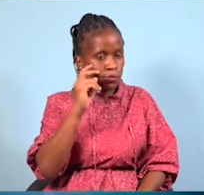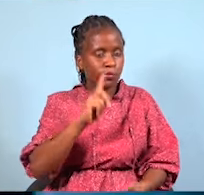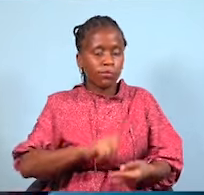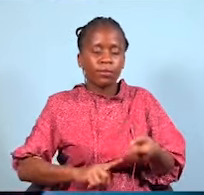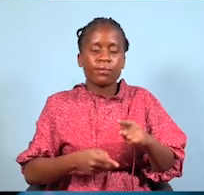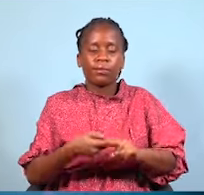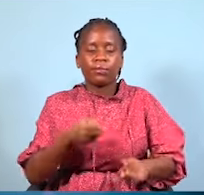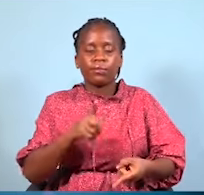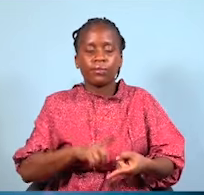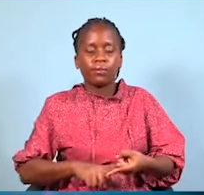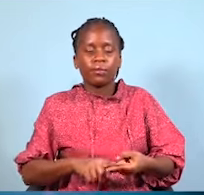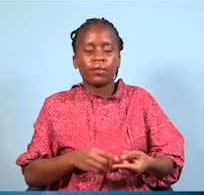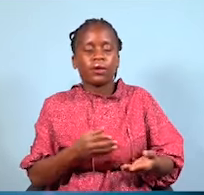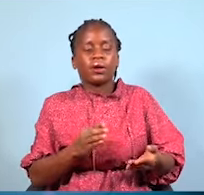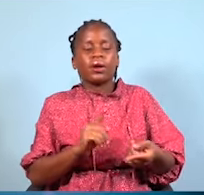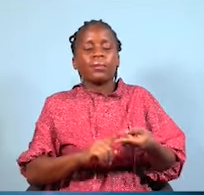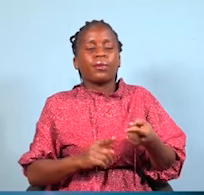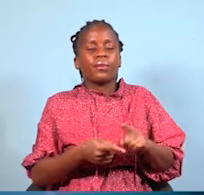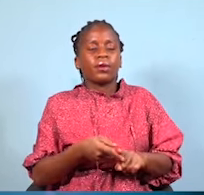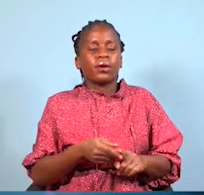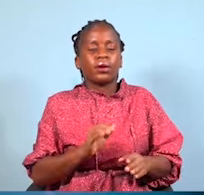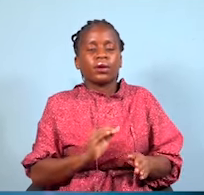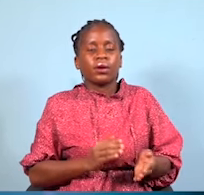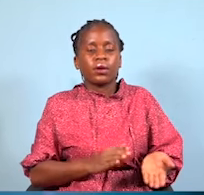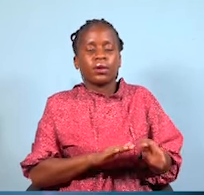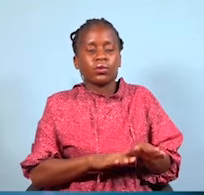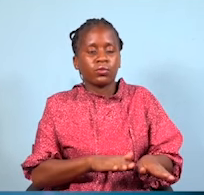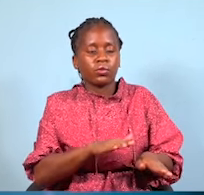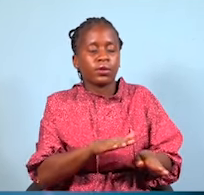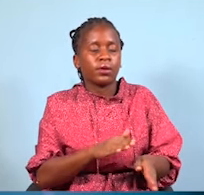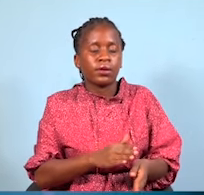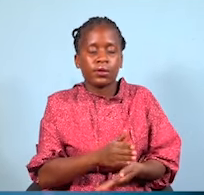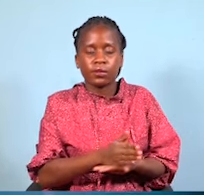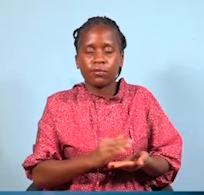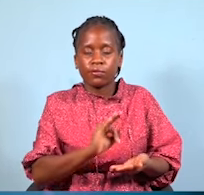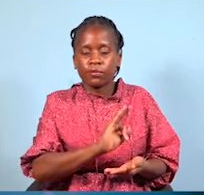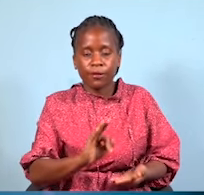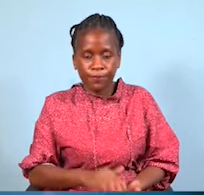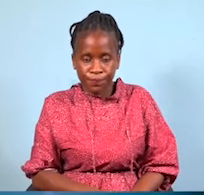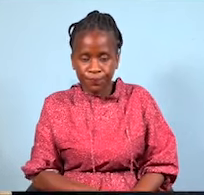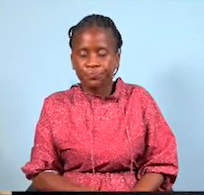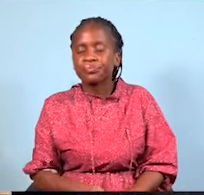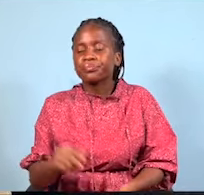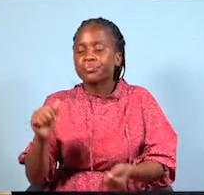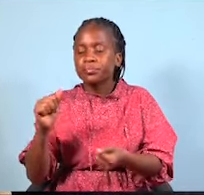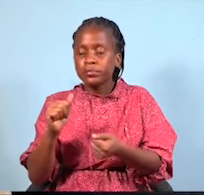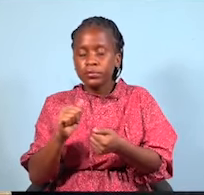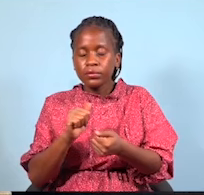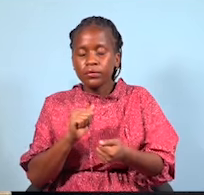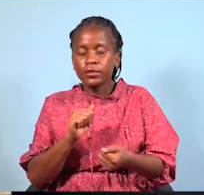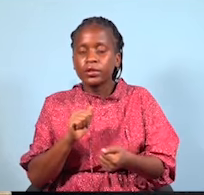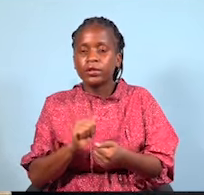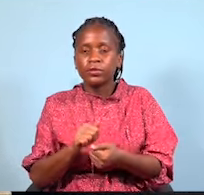yaweze kuwa recognized. Unajua kuna kitu pia na this na sisi tunakikosea. Sisi kama watu kama wana inchi.